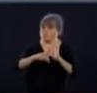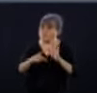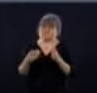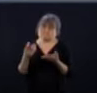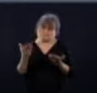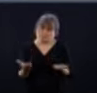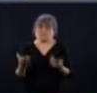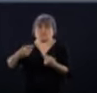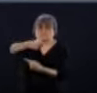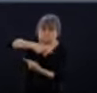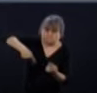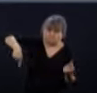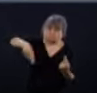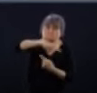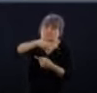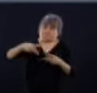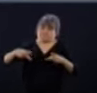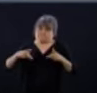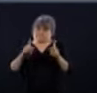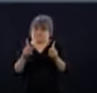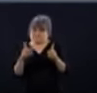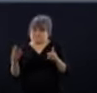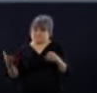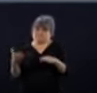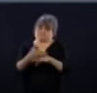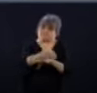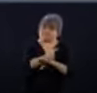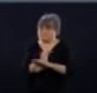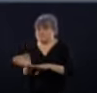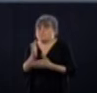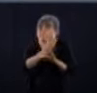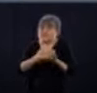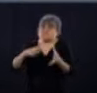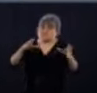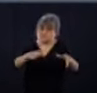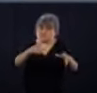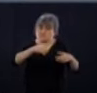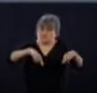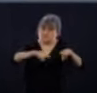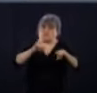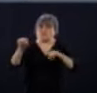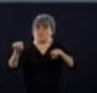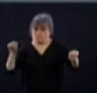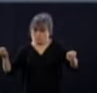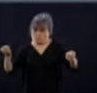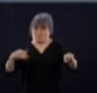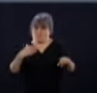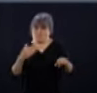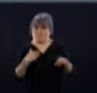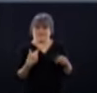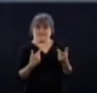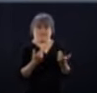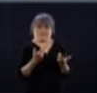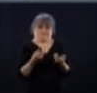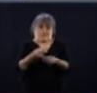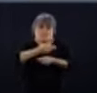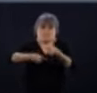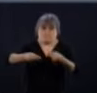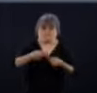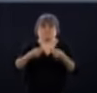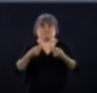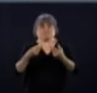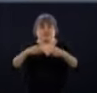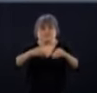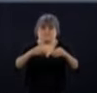à l'intérieur ou à l'extérieur de ces régions-là pour suivre le plan de réouverture de l'économie. On